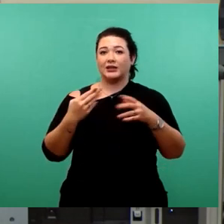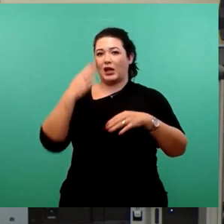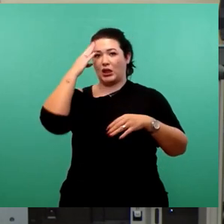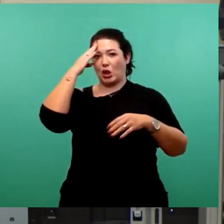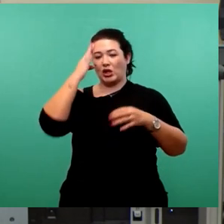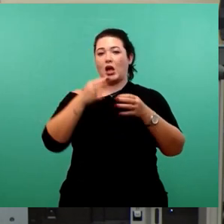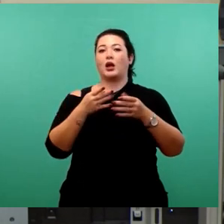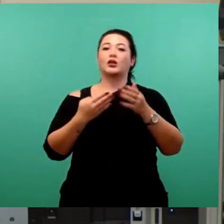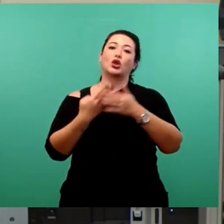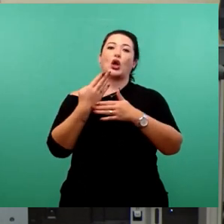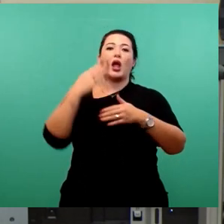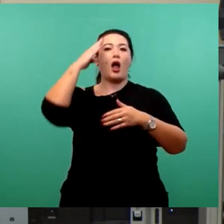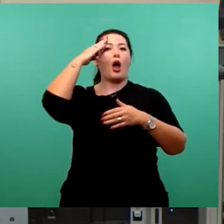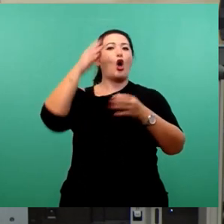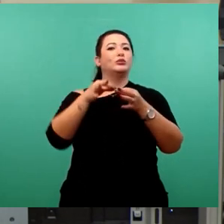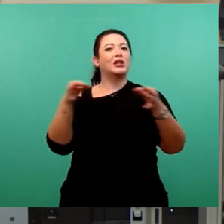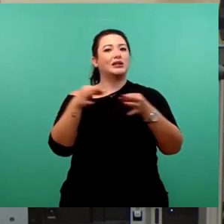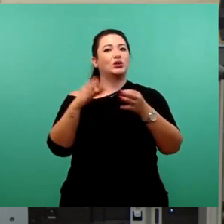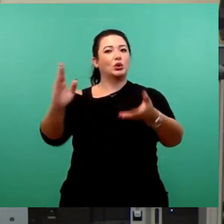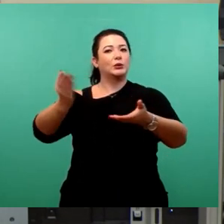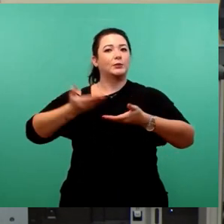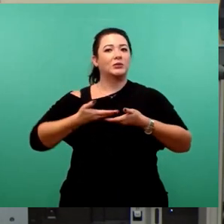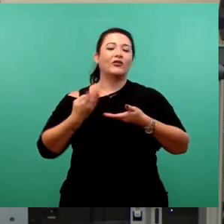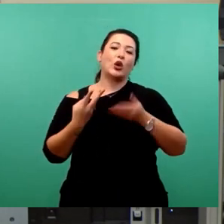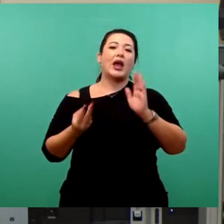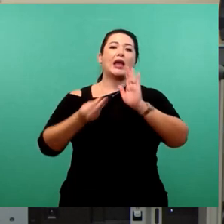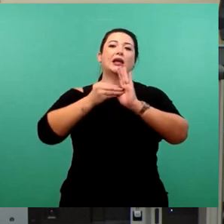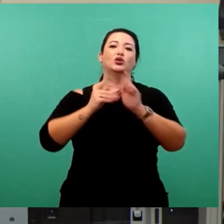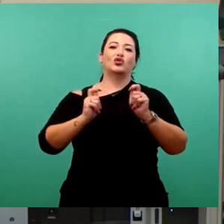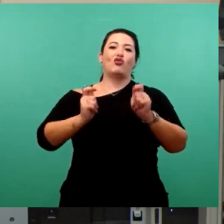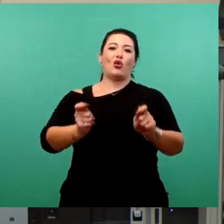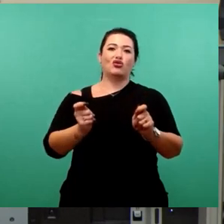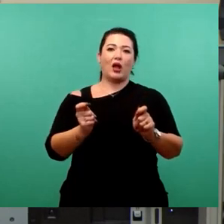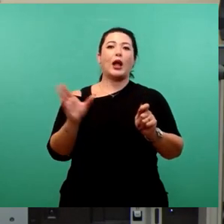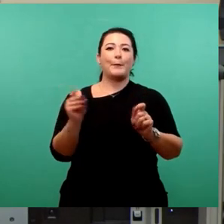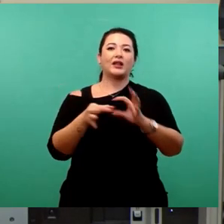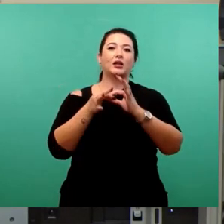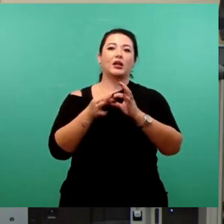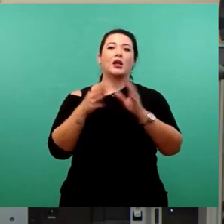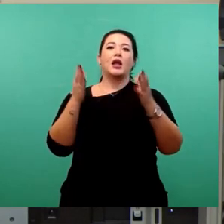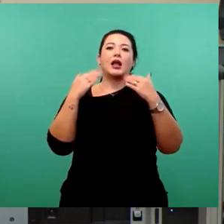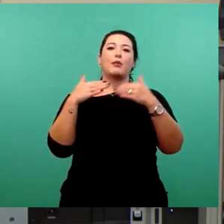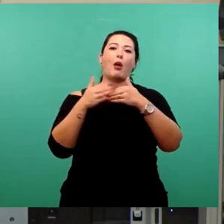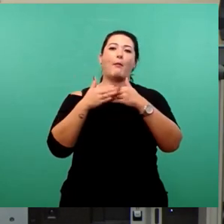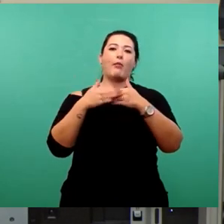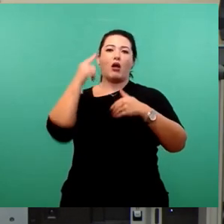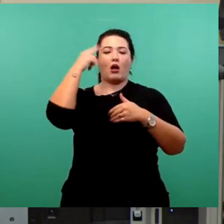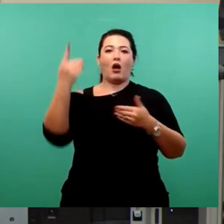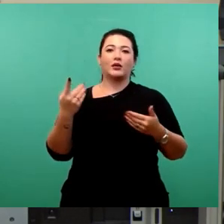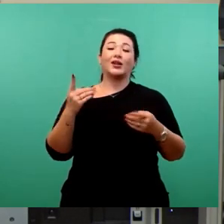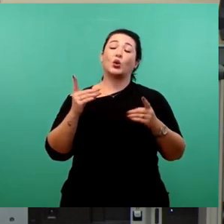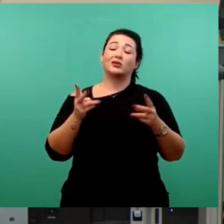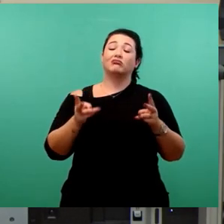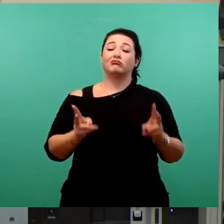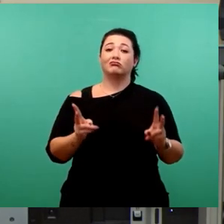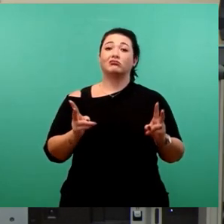vorliegt als Ergänzungsvorschlag mit dem Klimabeirat. Und in der Tat ein großer